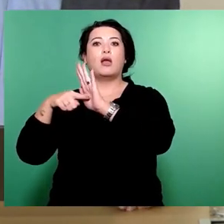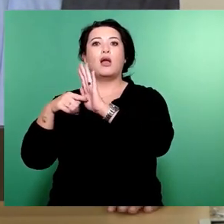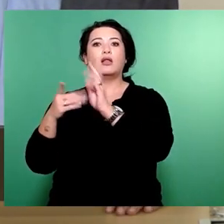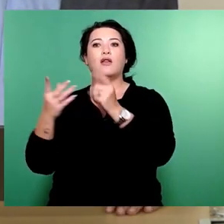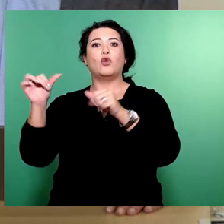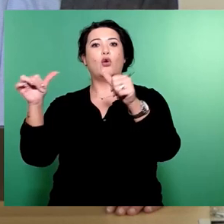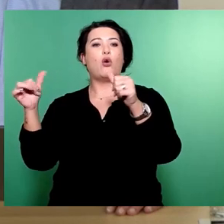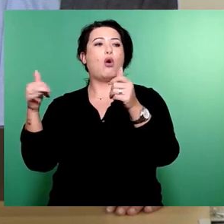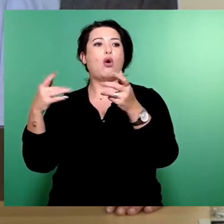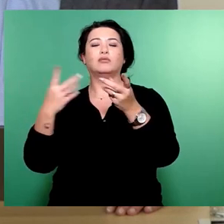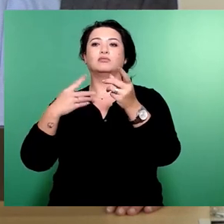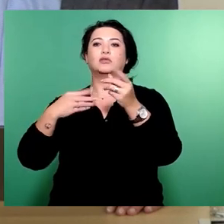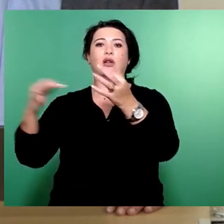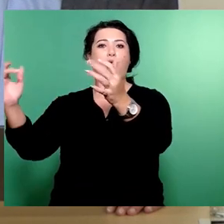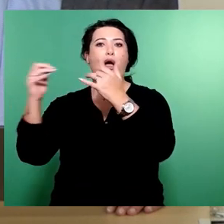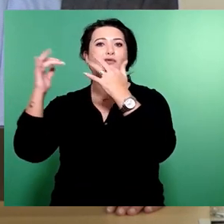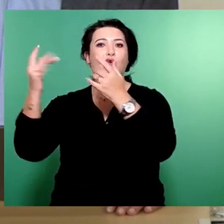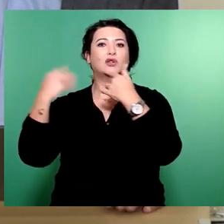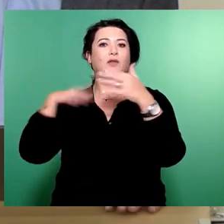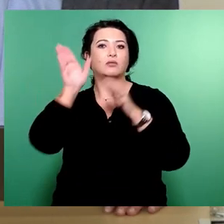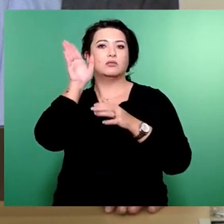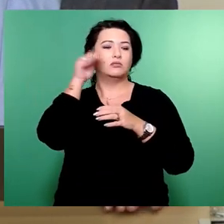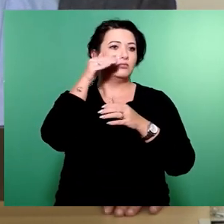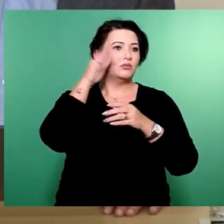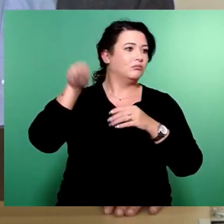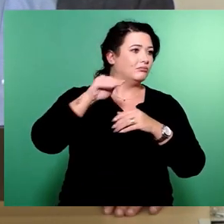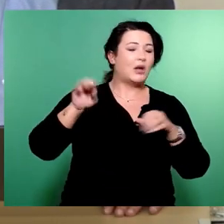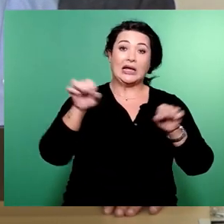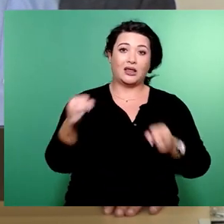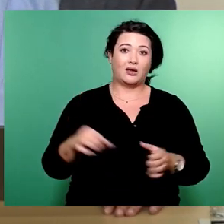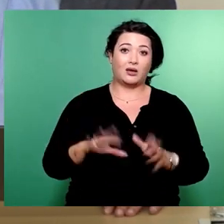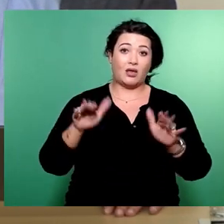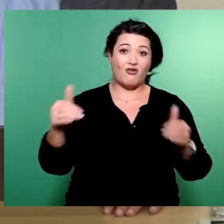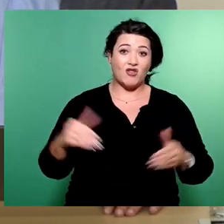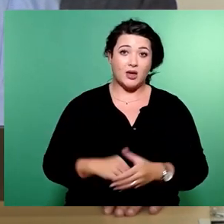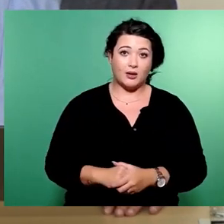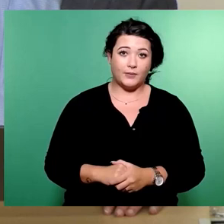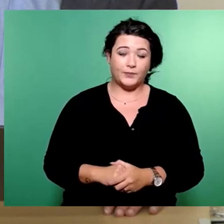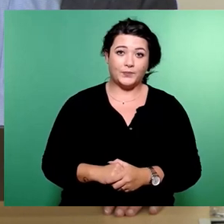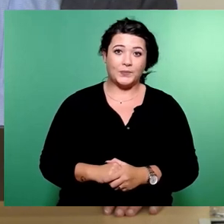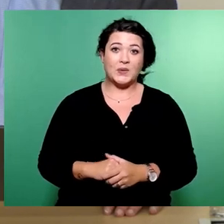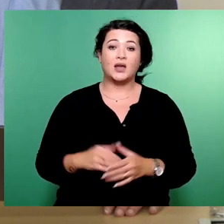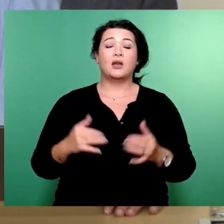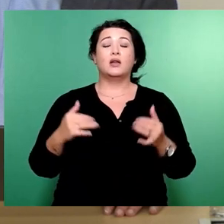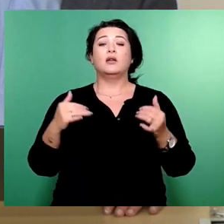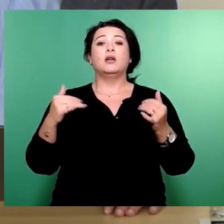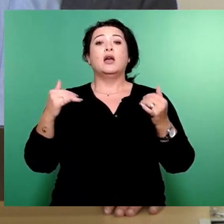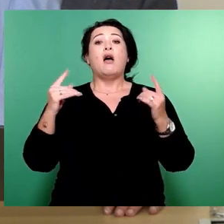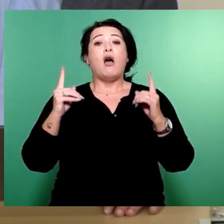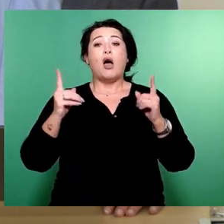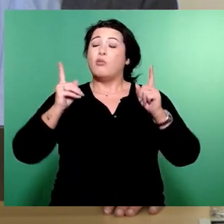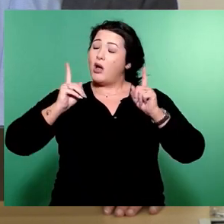Meine Damen und Herren, da die Gerüchteküche ja schon wieder absurde Blüten treibt, will ich eines gleich